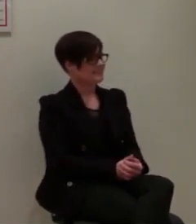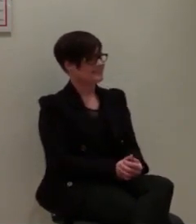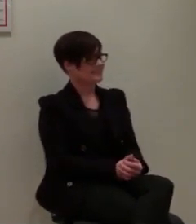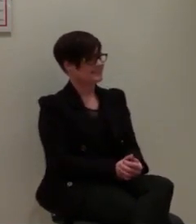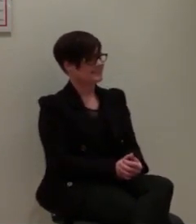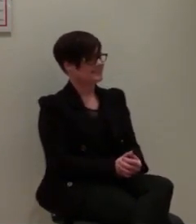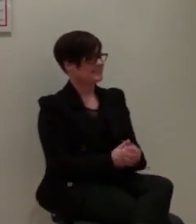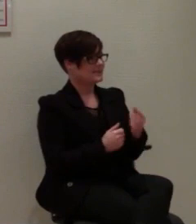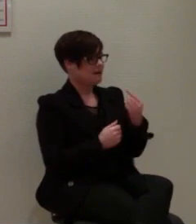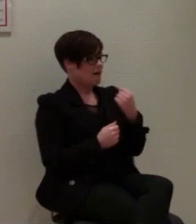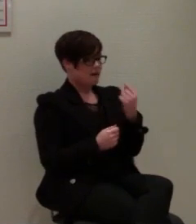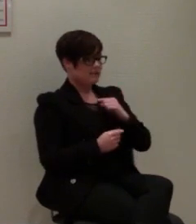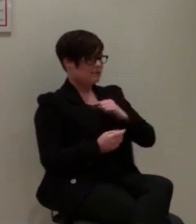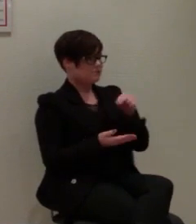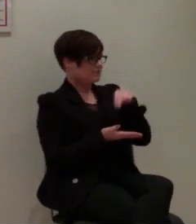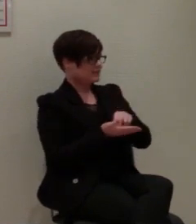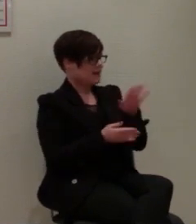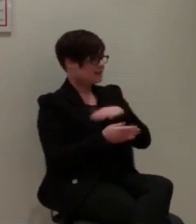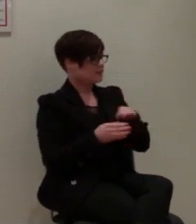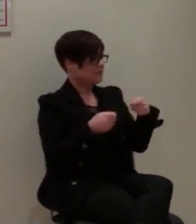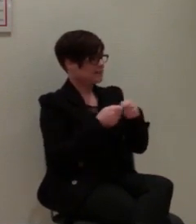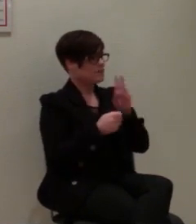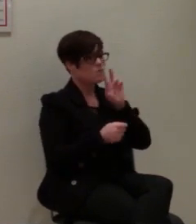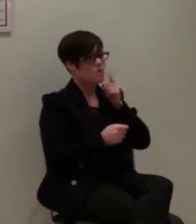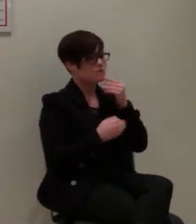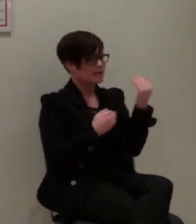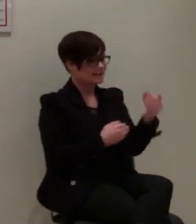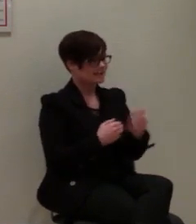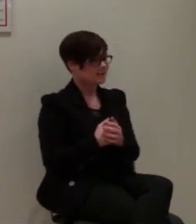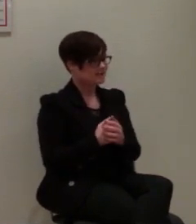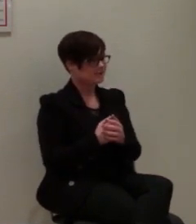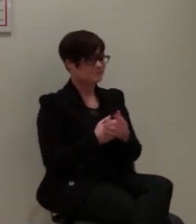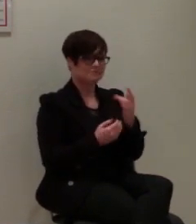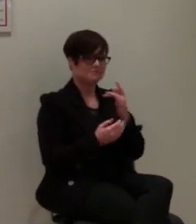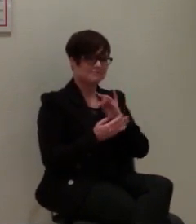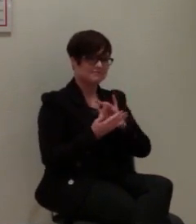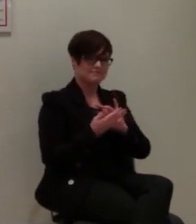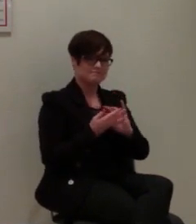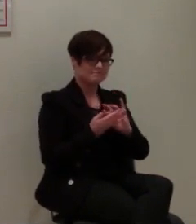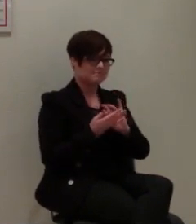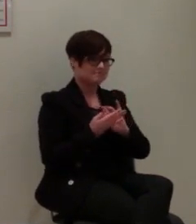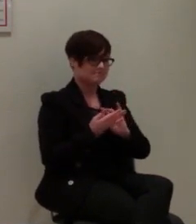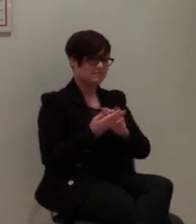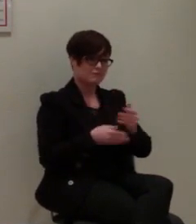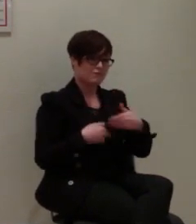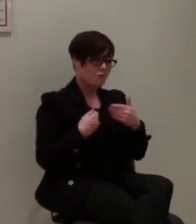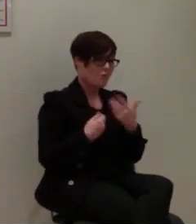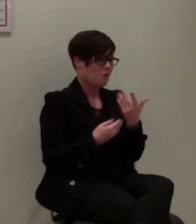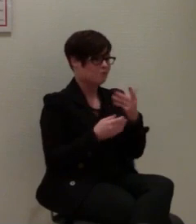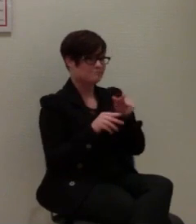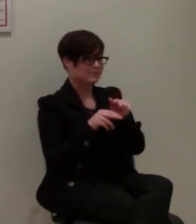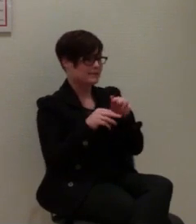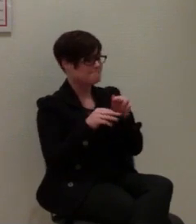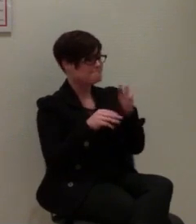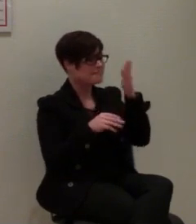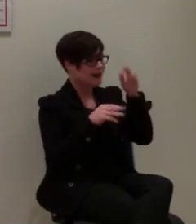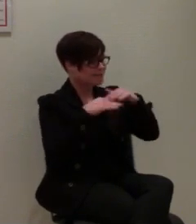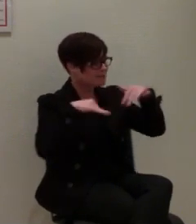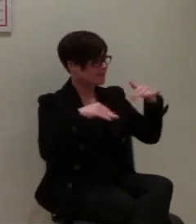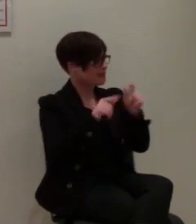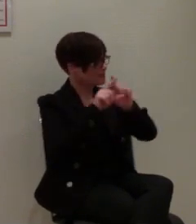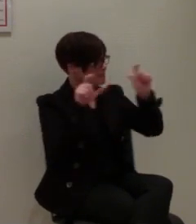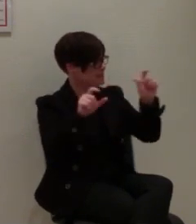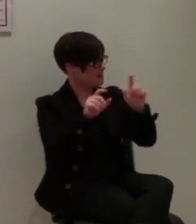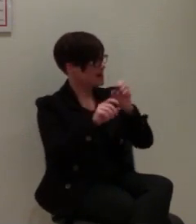Als Vertreter des Landesverbandes der Gehörlosen Hessen begrüße ich es sehr, dass die Partei der Piraten die Thematik